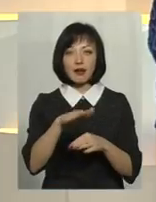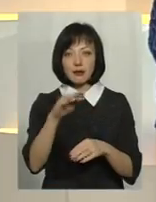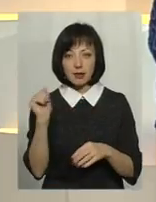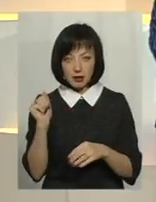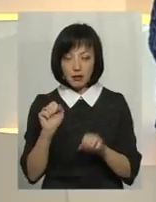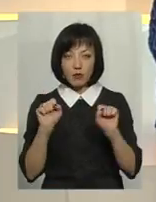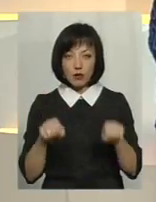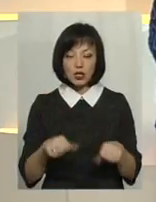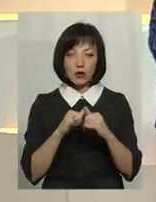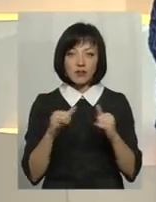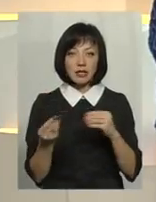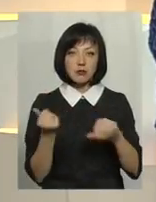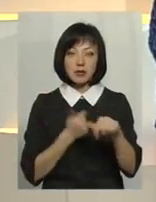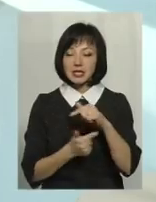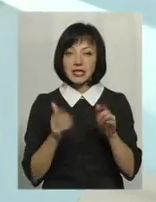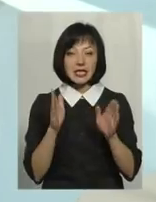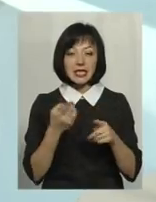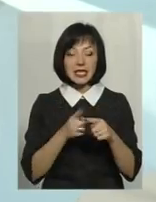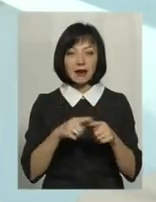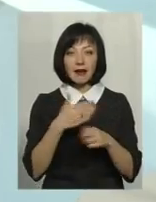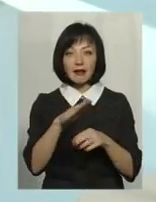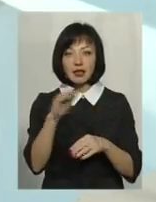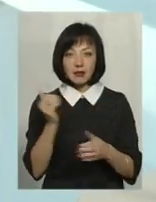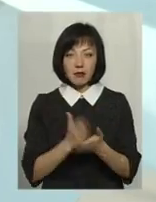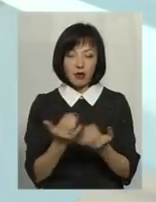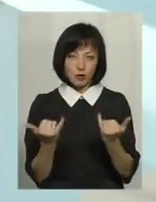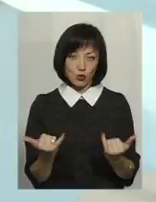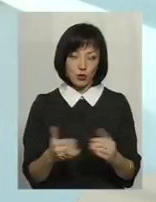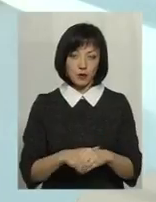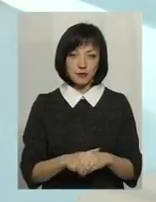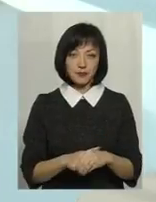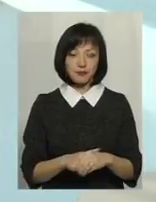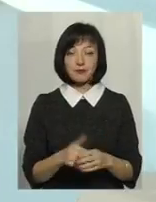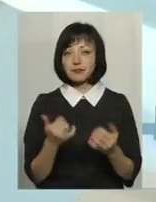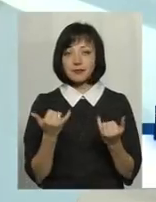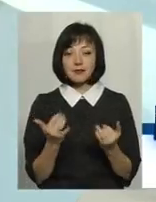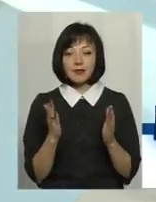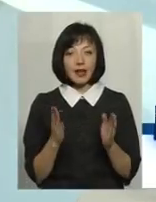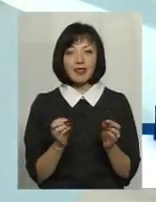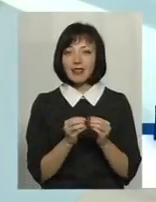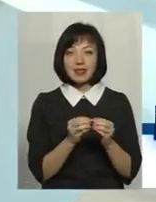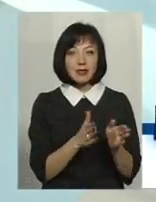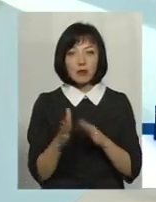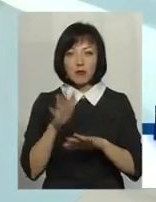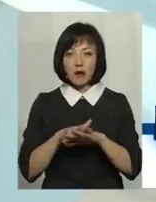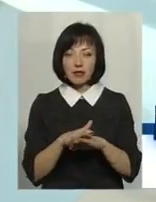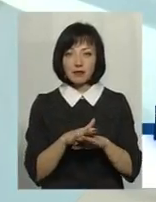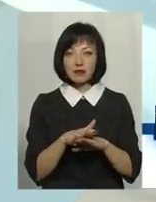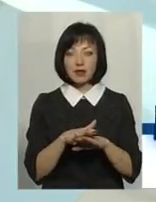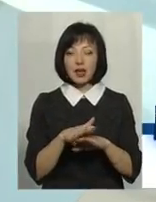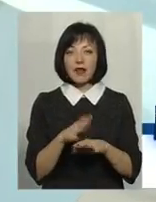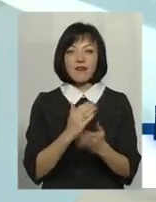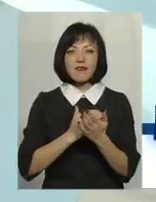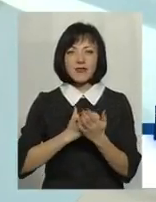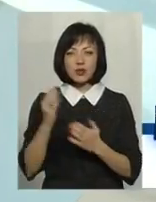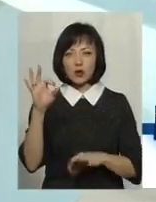рахунок яких можна розвивати бізнес, а не ті кредити, які ми маємо сьогодні. Тобто ми маємо нестабільну банківську систему і плюс дуже високі кредити,